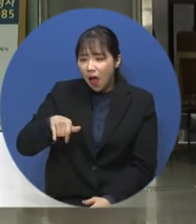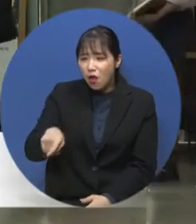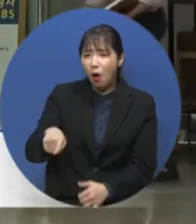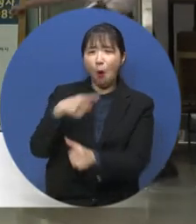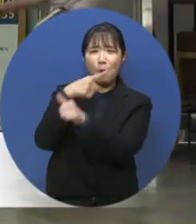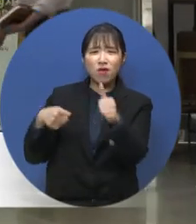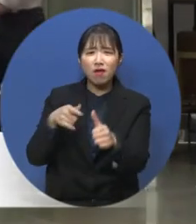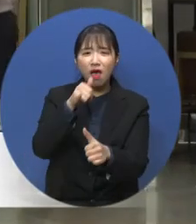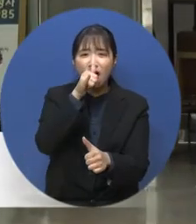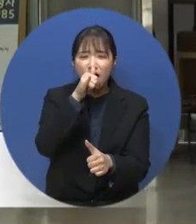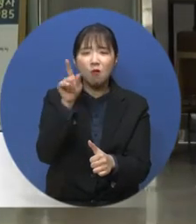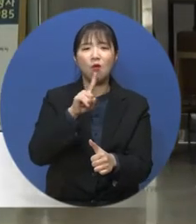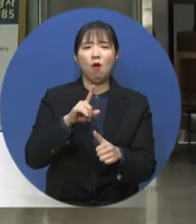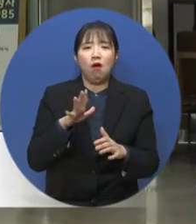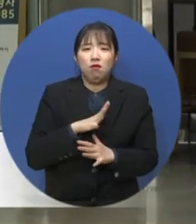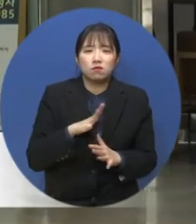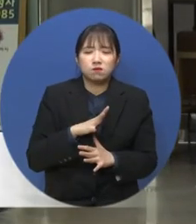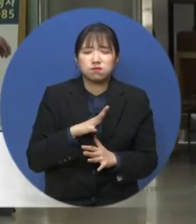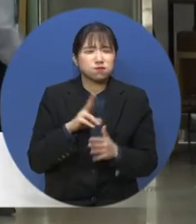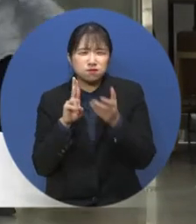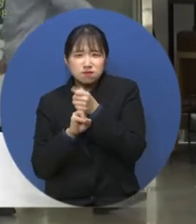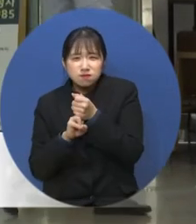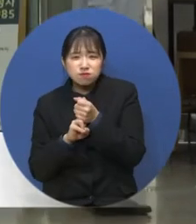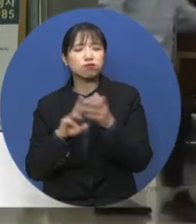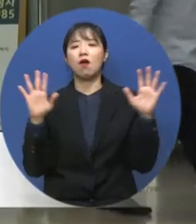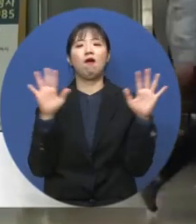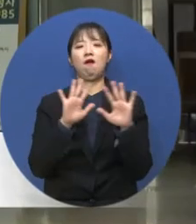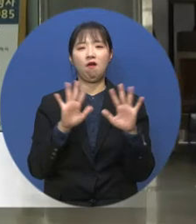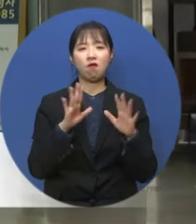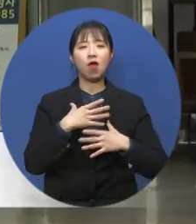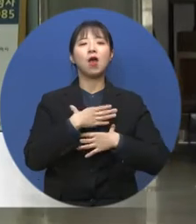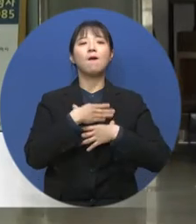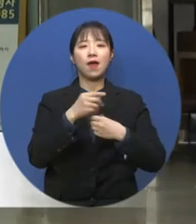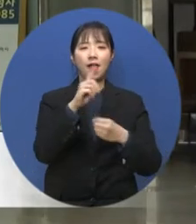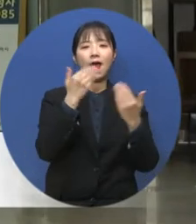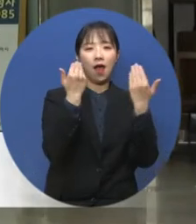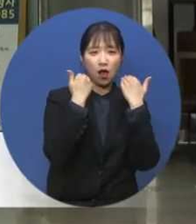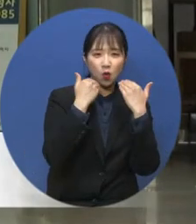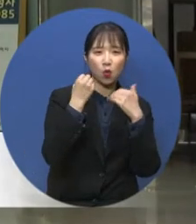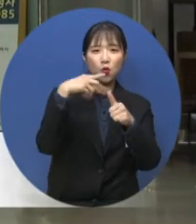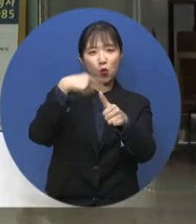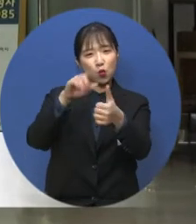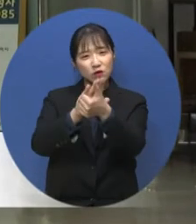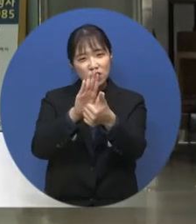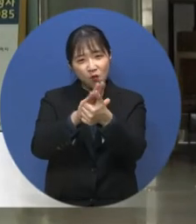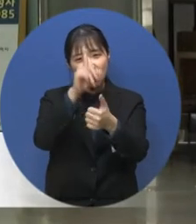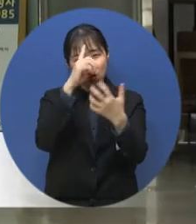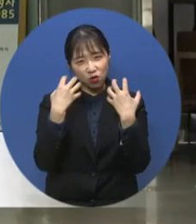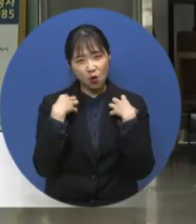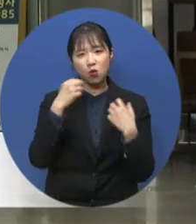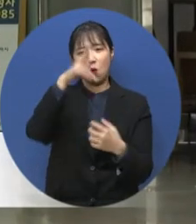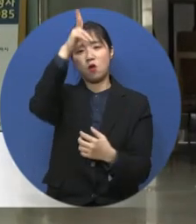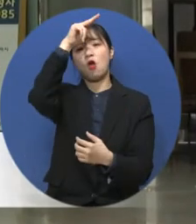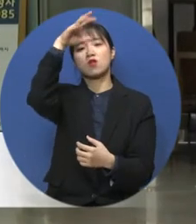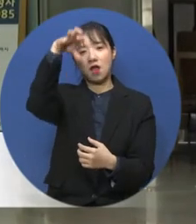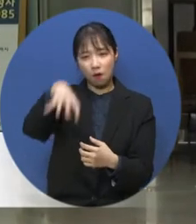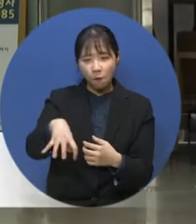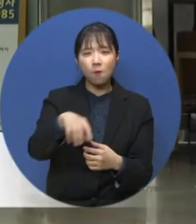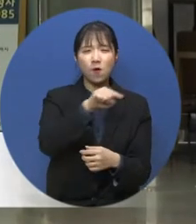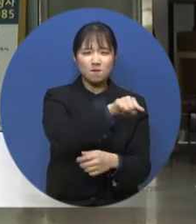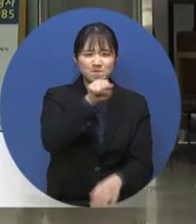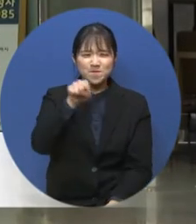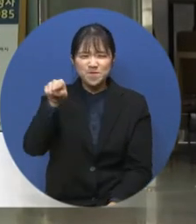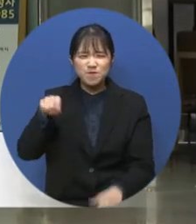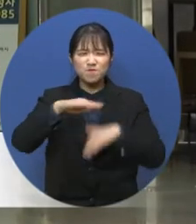알았을 때 두려워 마시고 편하게 학교, 교육지원청, 경찰청에 설치되어 있는